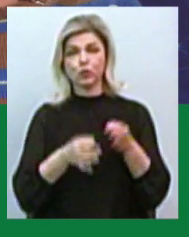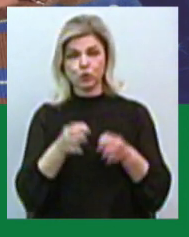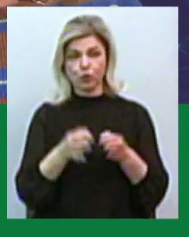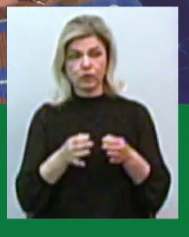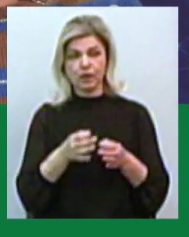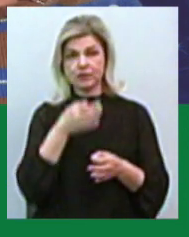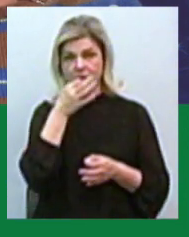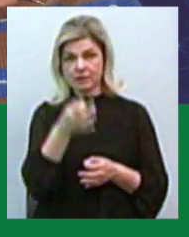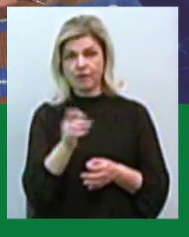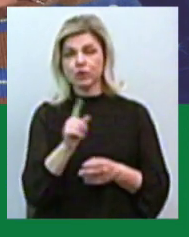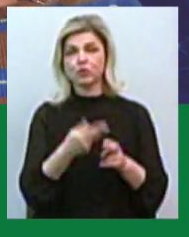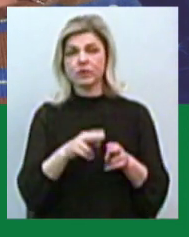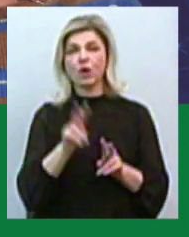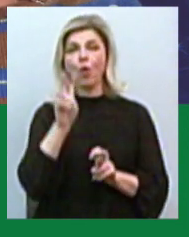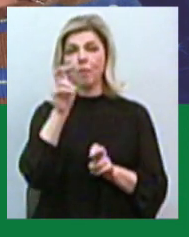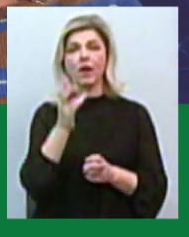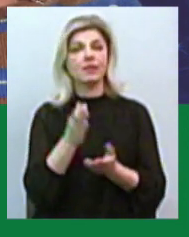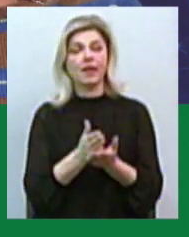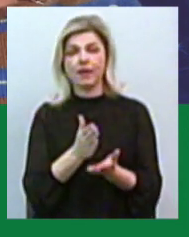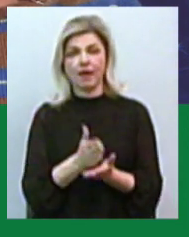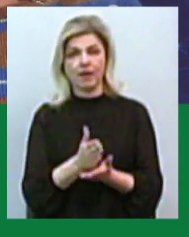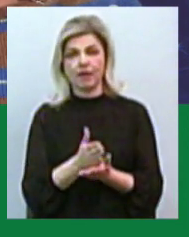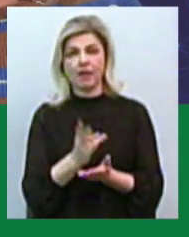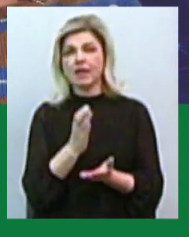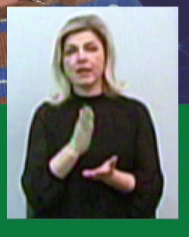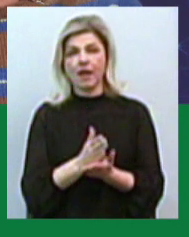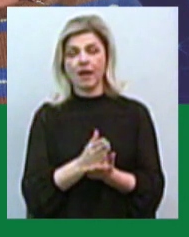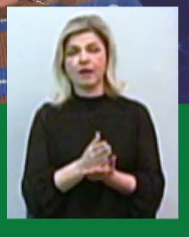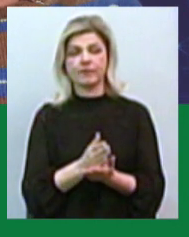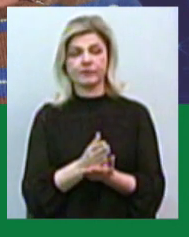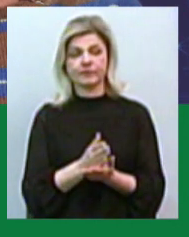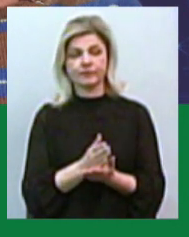сказав, що ця компанія не є кредиторськими,